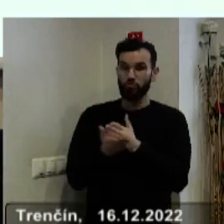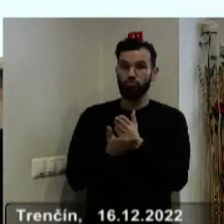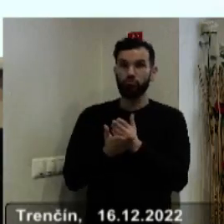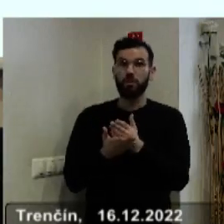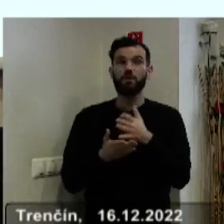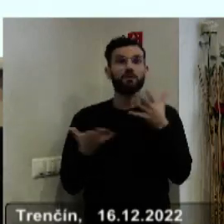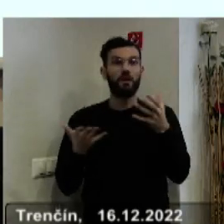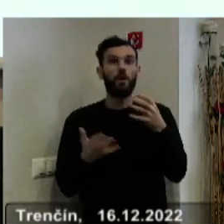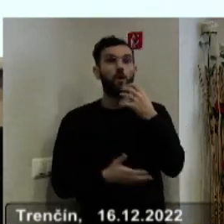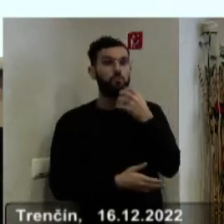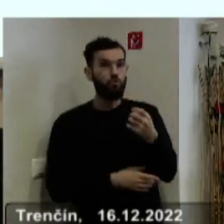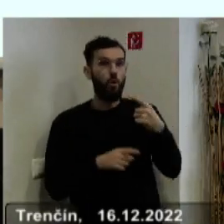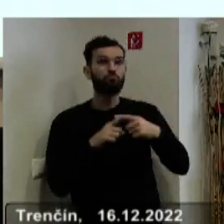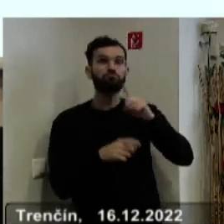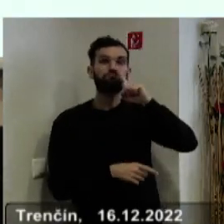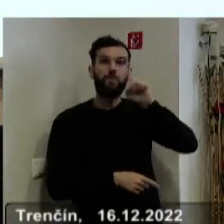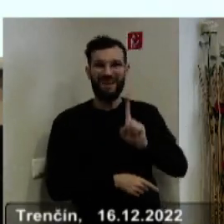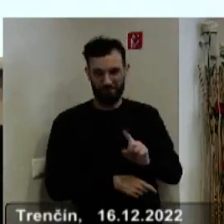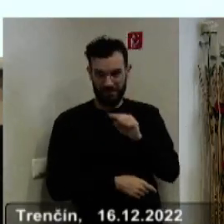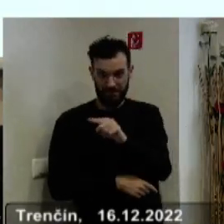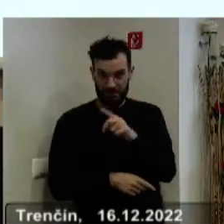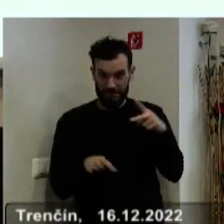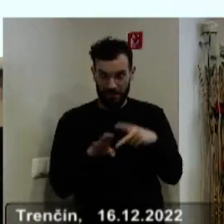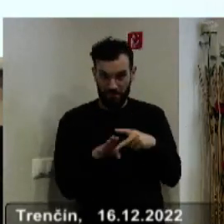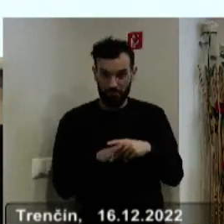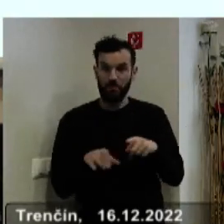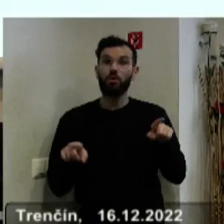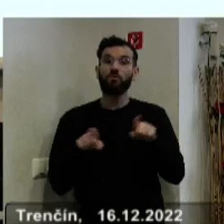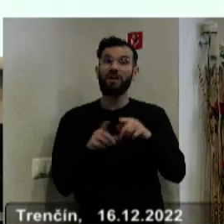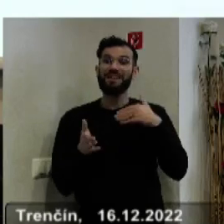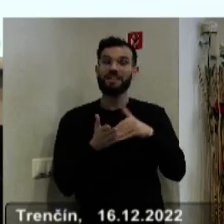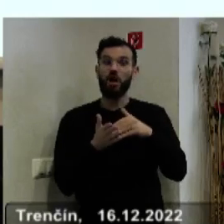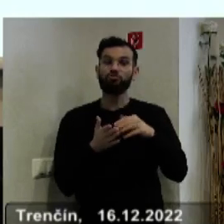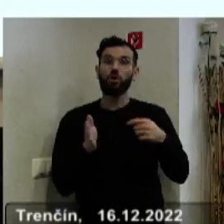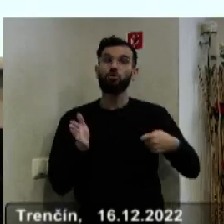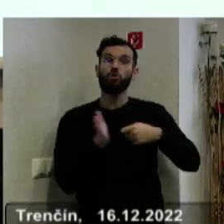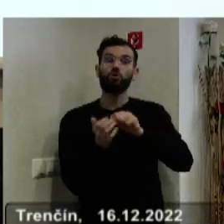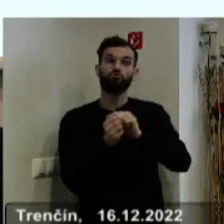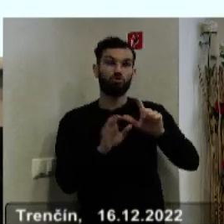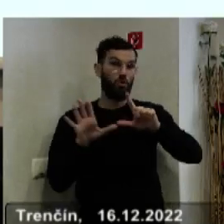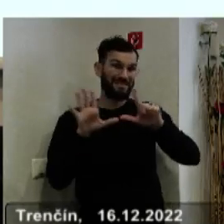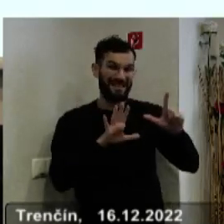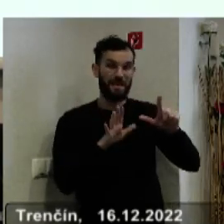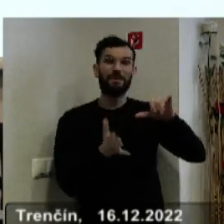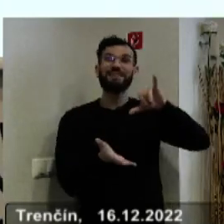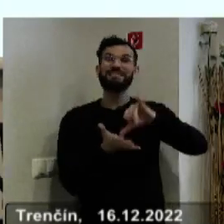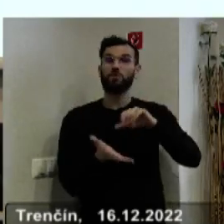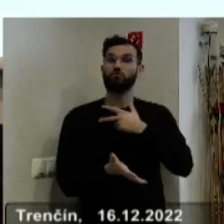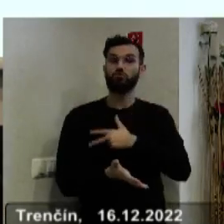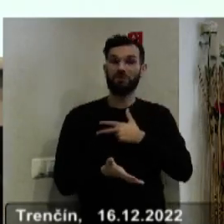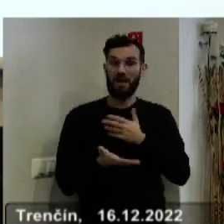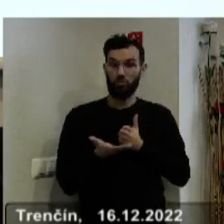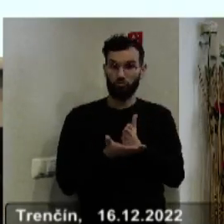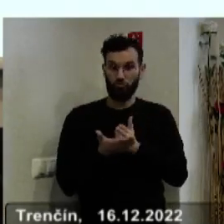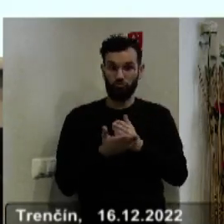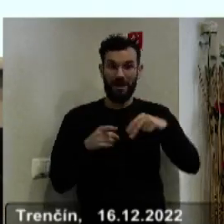vlastne v okrese Púchov a Považská Bystrica. A posledný dodatok je dodatok číslo 7 zriaďovacej listine Centra sociálnych služieb AV